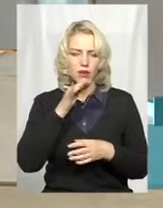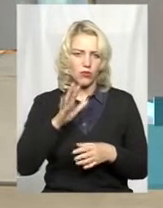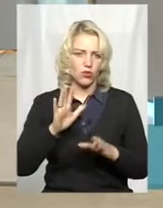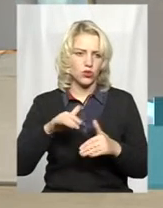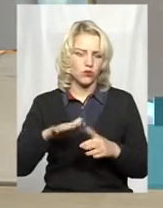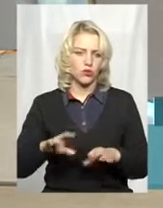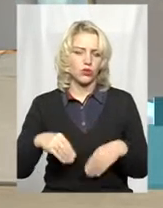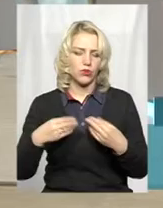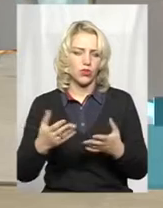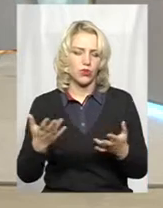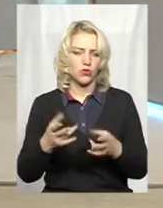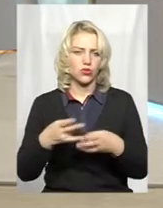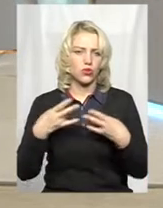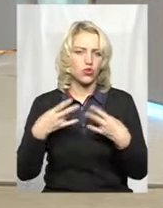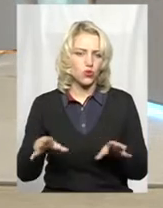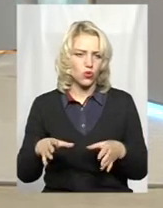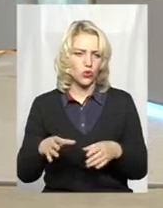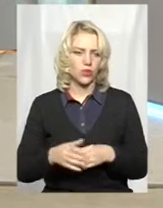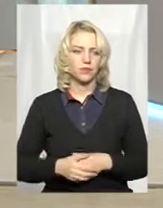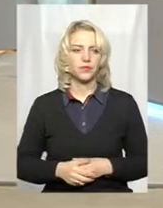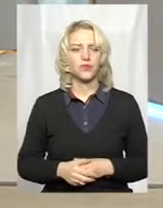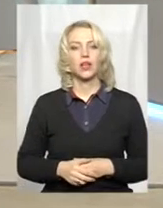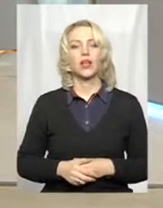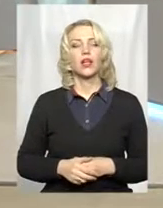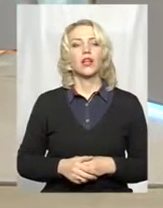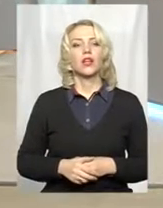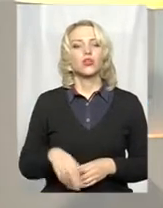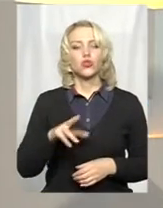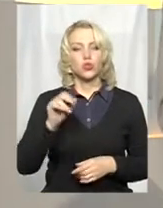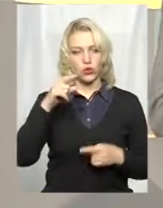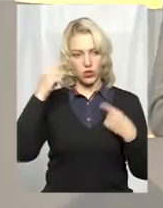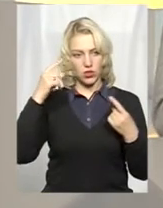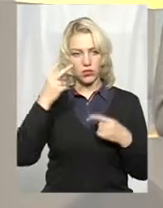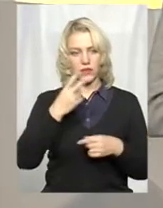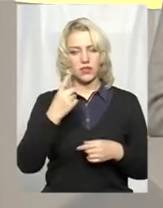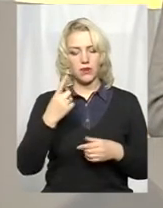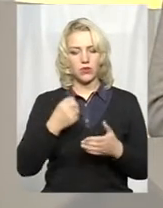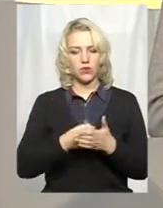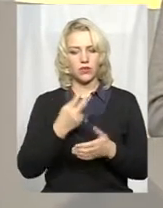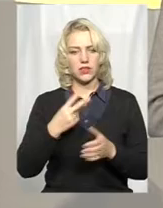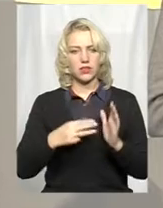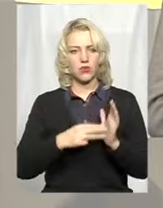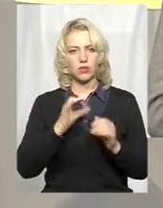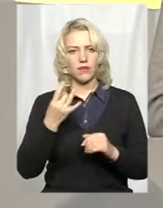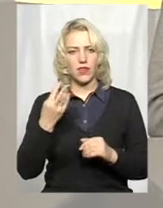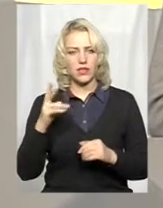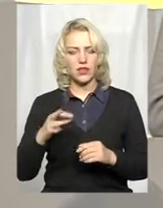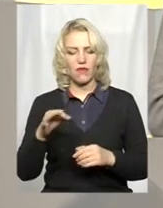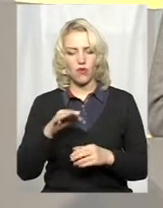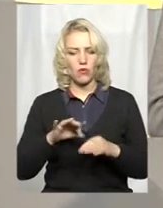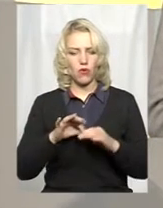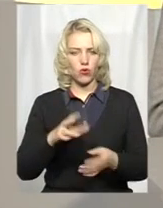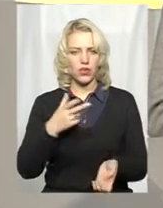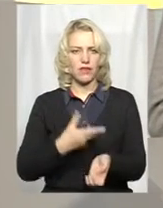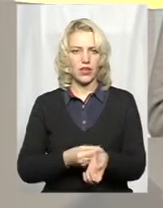потім якісь шкоду оточуючим людям. До речі, на рахунок сказу, з 21 по 28 вересня в області проводилася